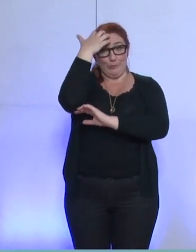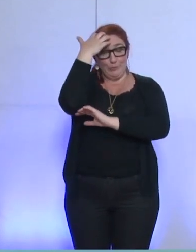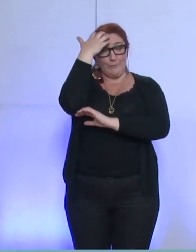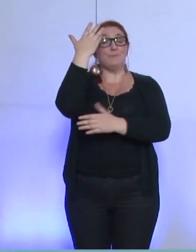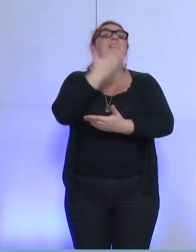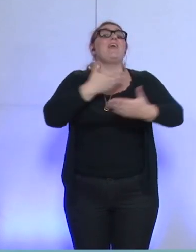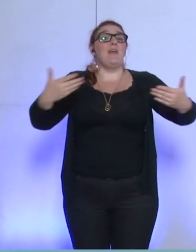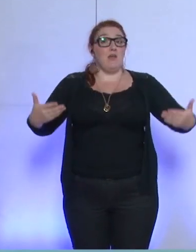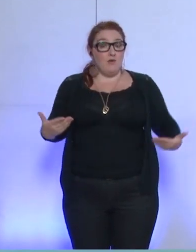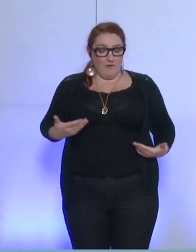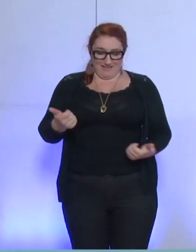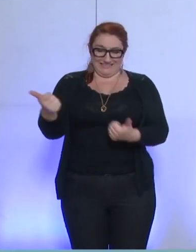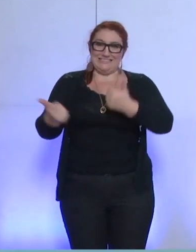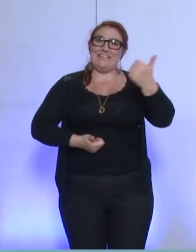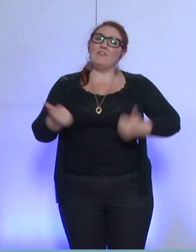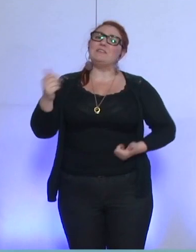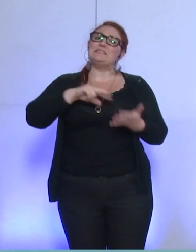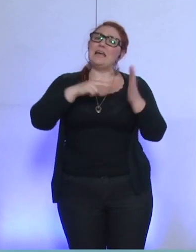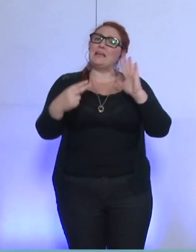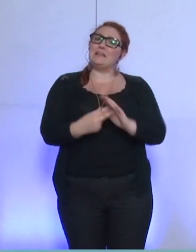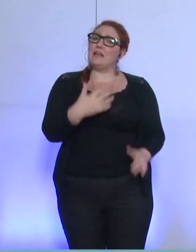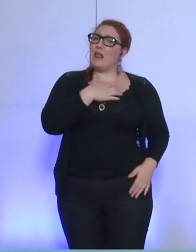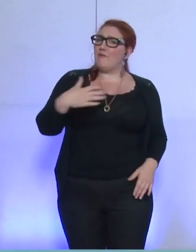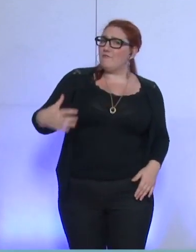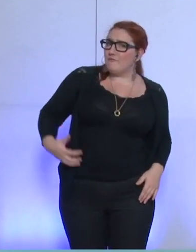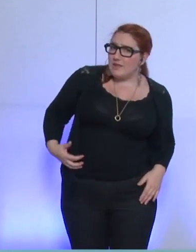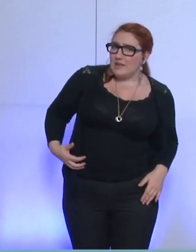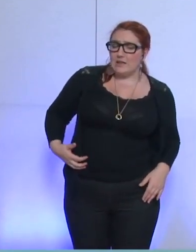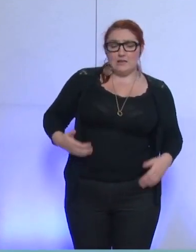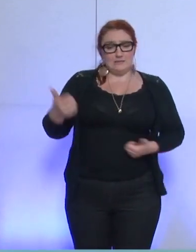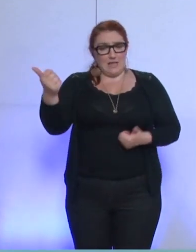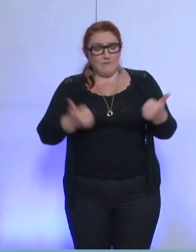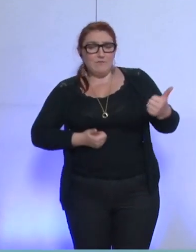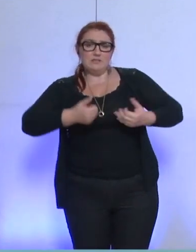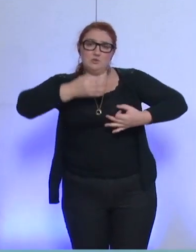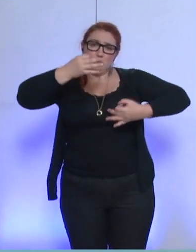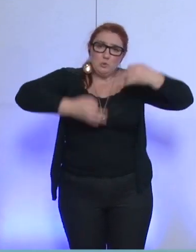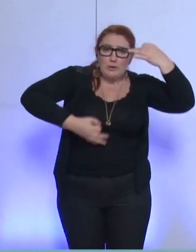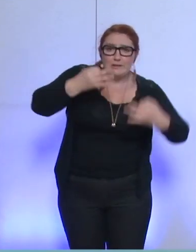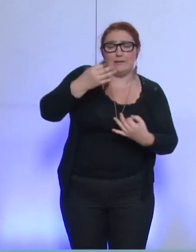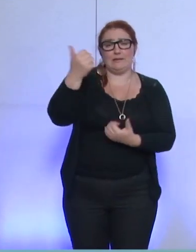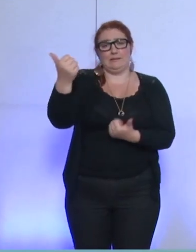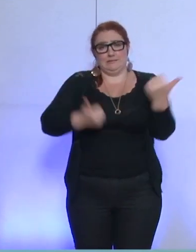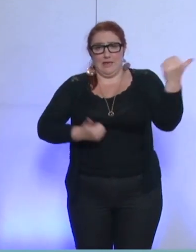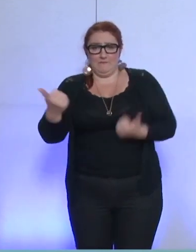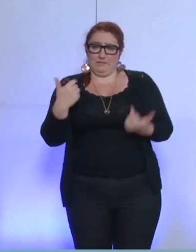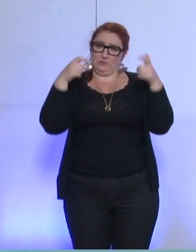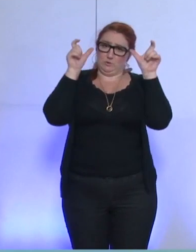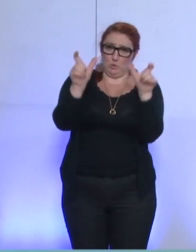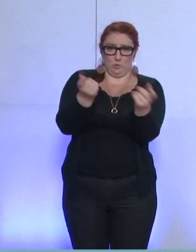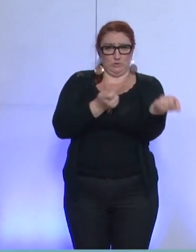donc, par les services, c-à services techniques, services juridiques, services contrôle de gestion avec